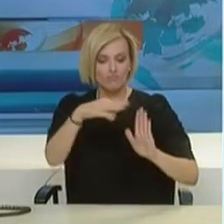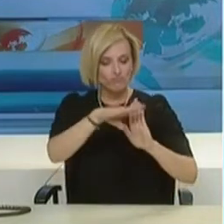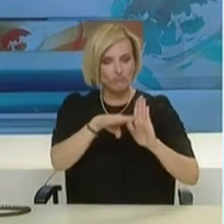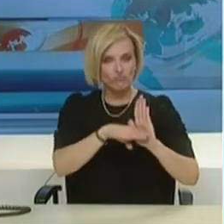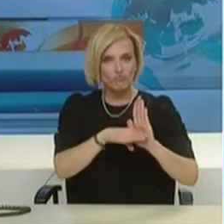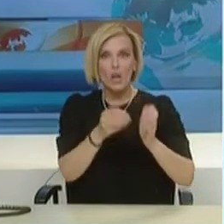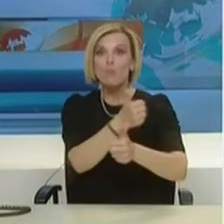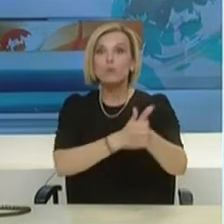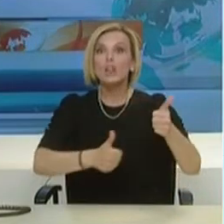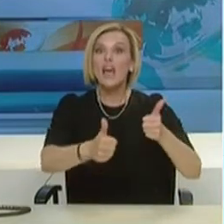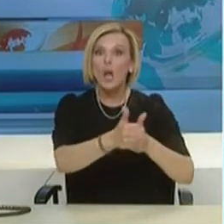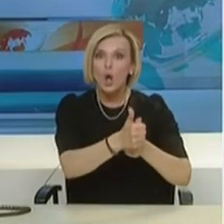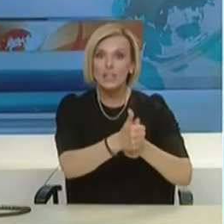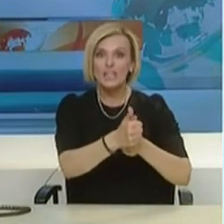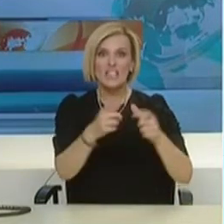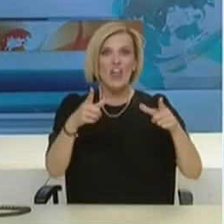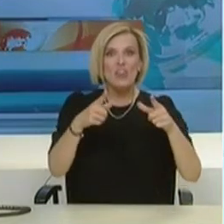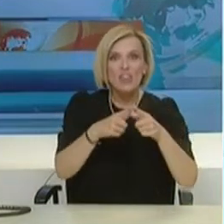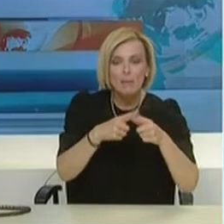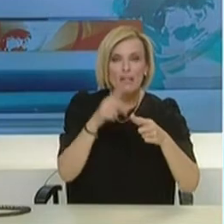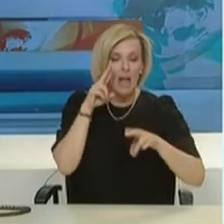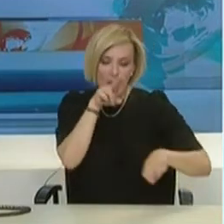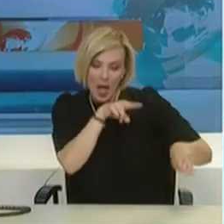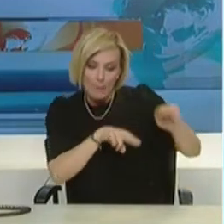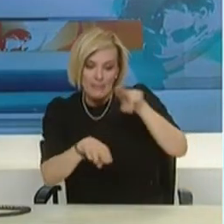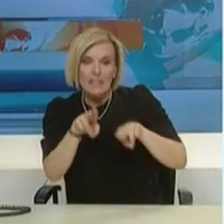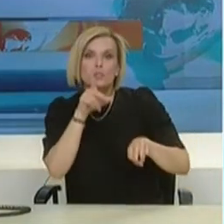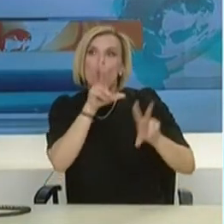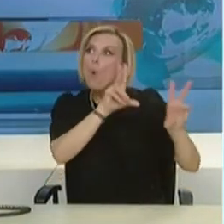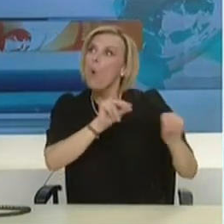ελέγχου, αλλά και δειγμάτων επιτήρησης που προτείνεται ευρωπαϊκά.